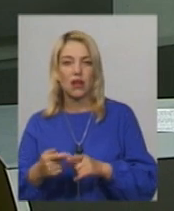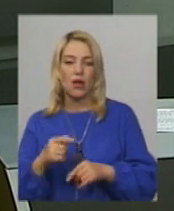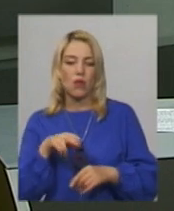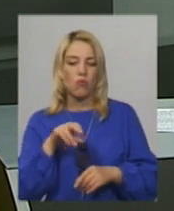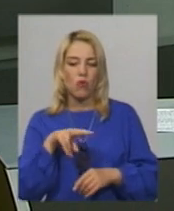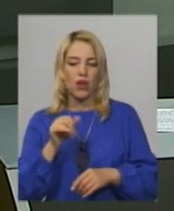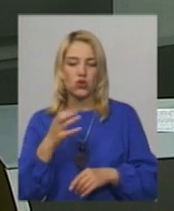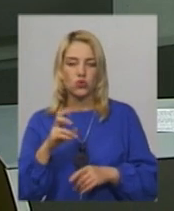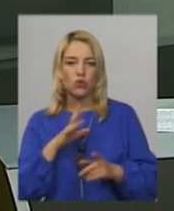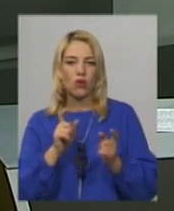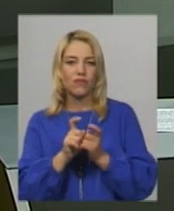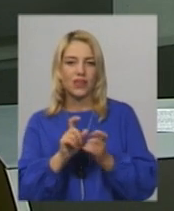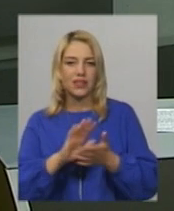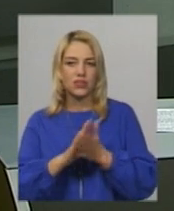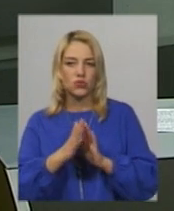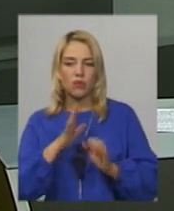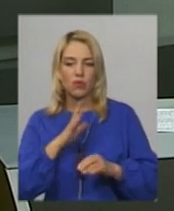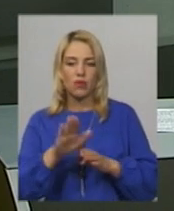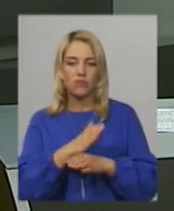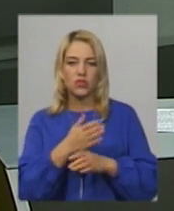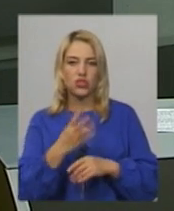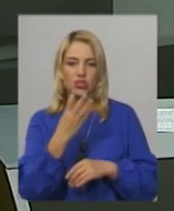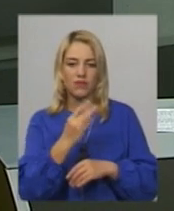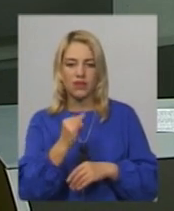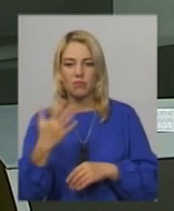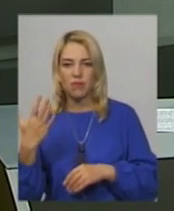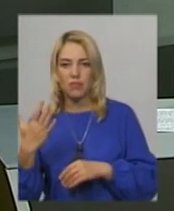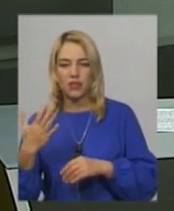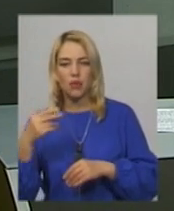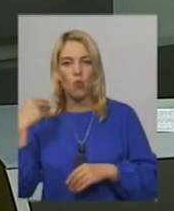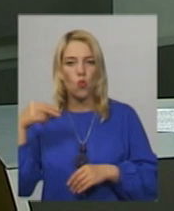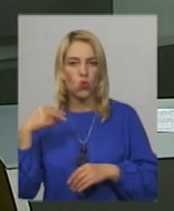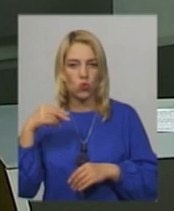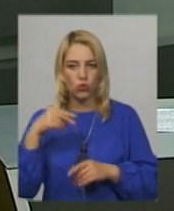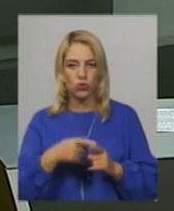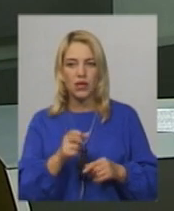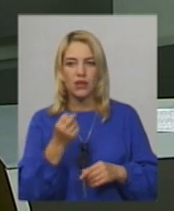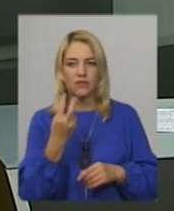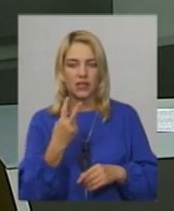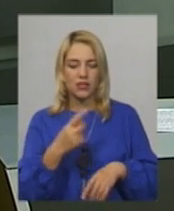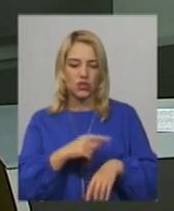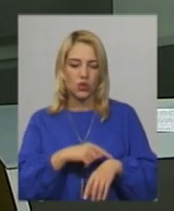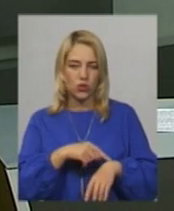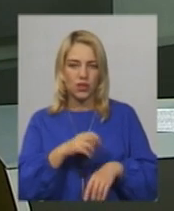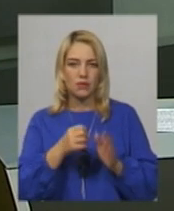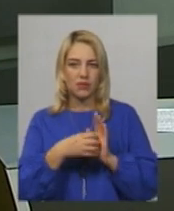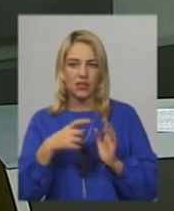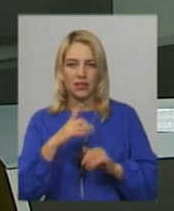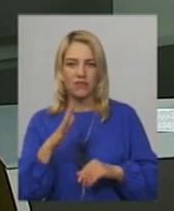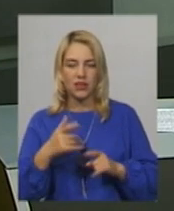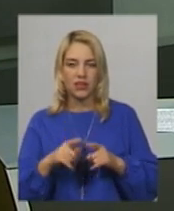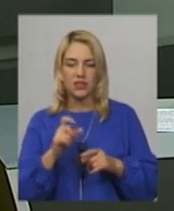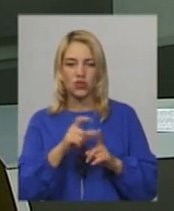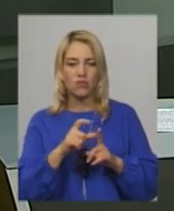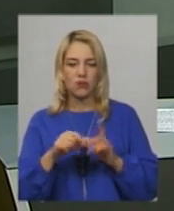конфліктна ситуація склалась під час перерви між 4 та 5 уроком о 12 годині 15 хвилин. За